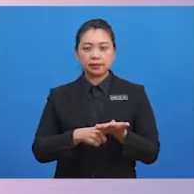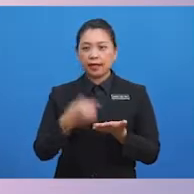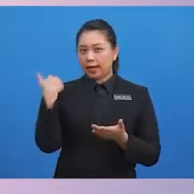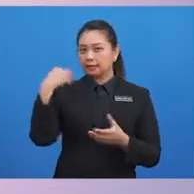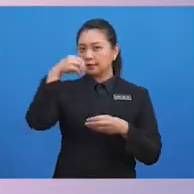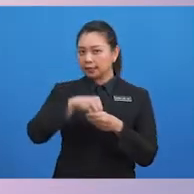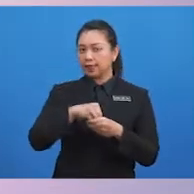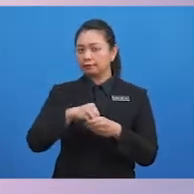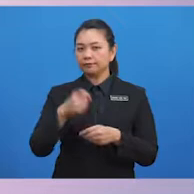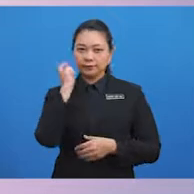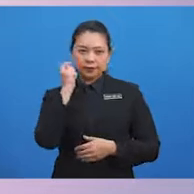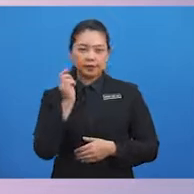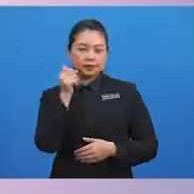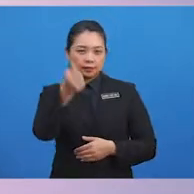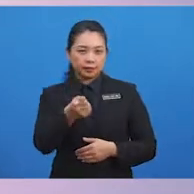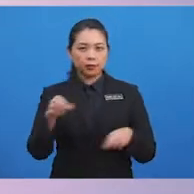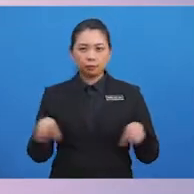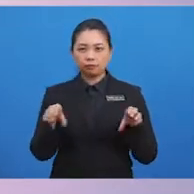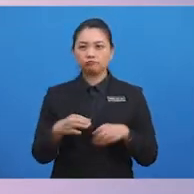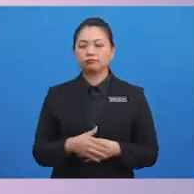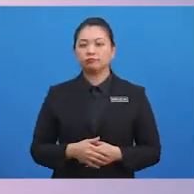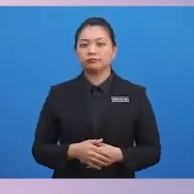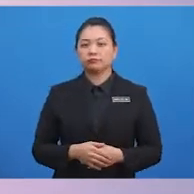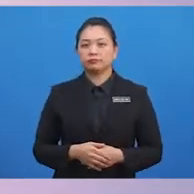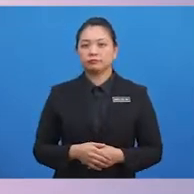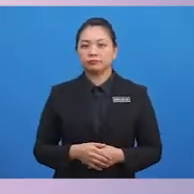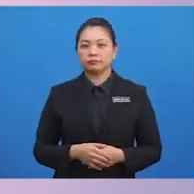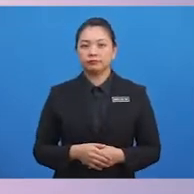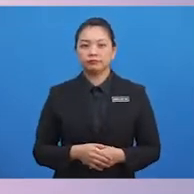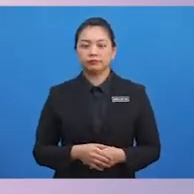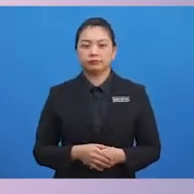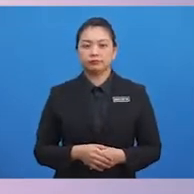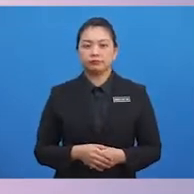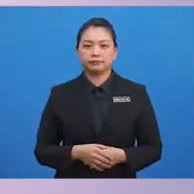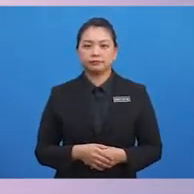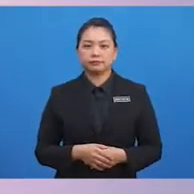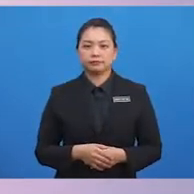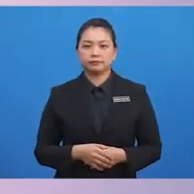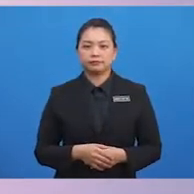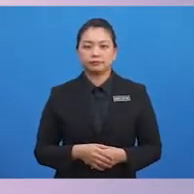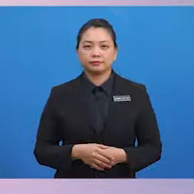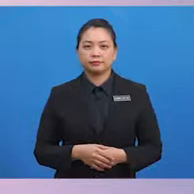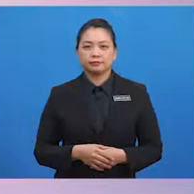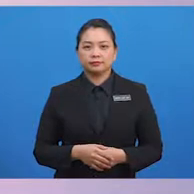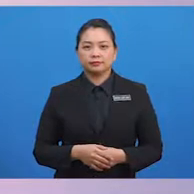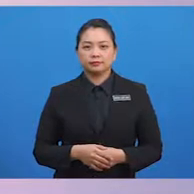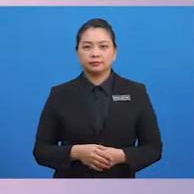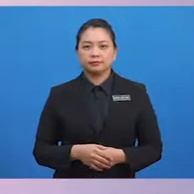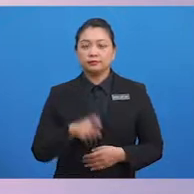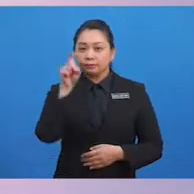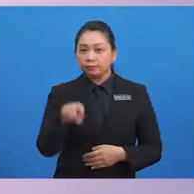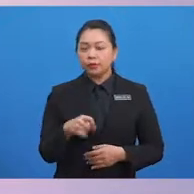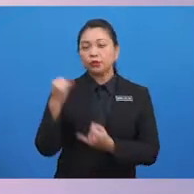lakonan anda. Yang pertama, kita perlu